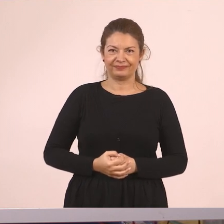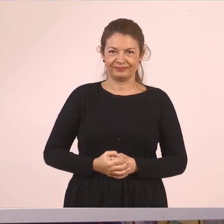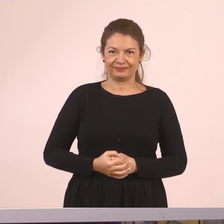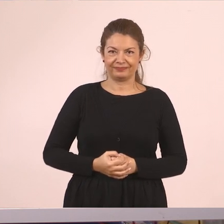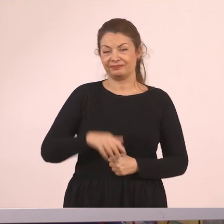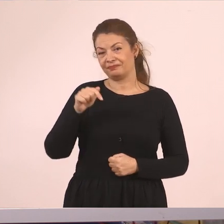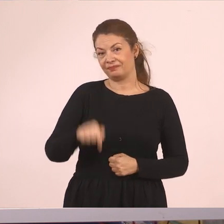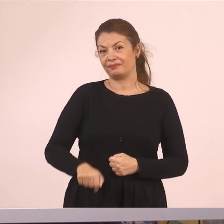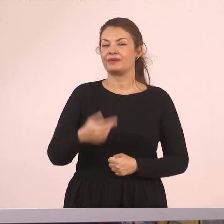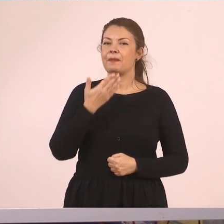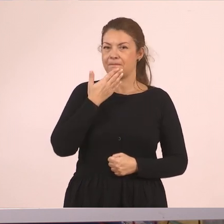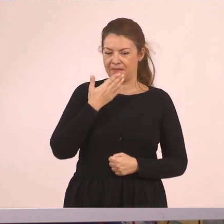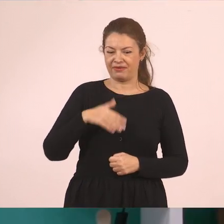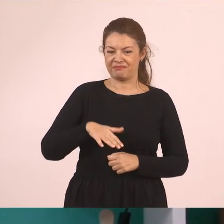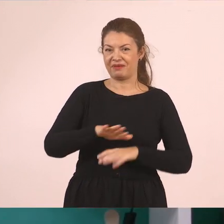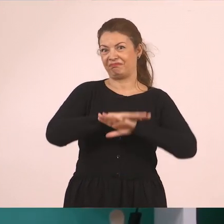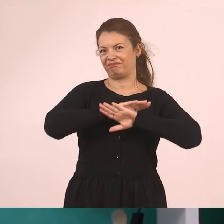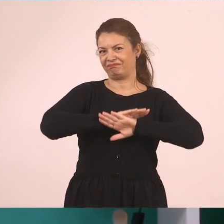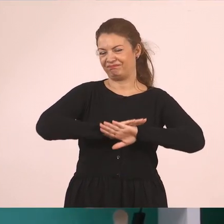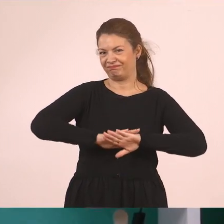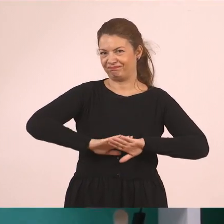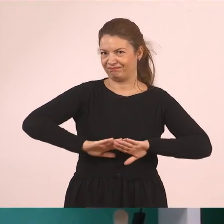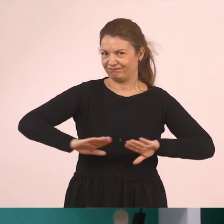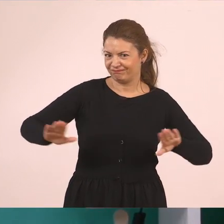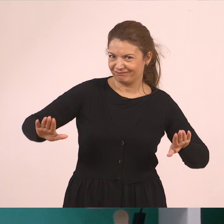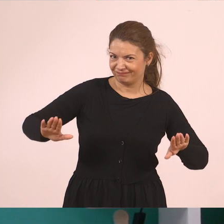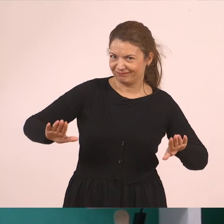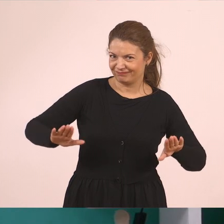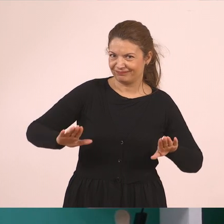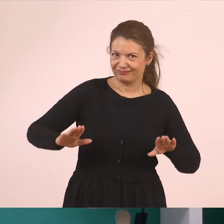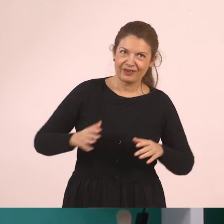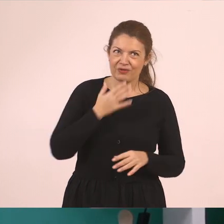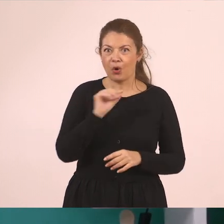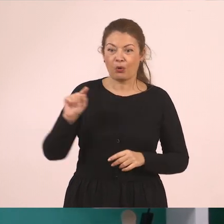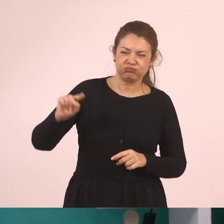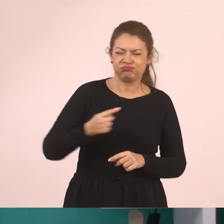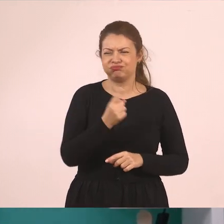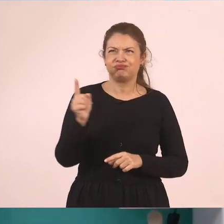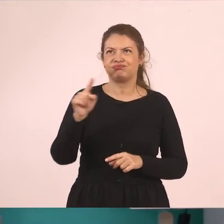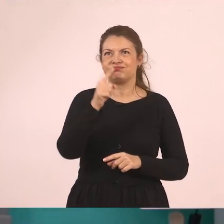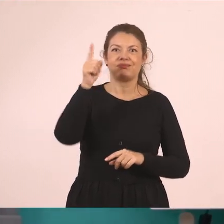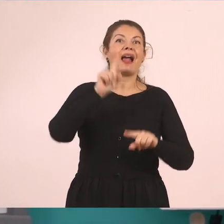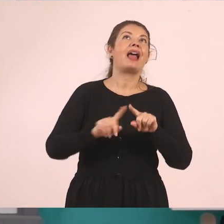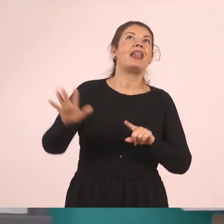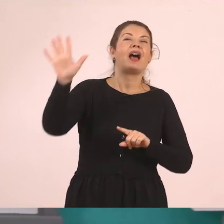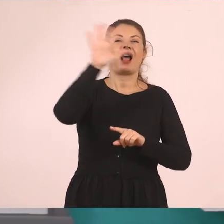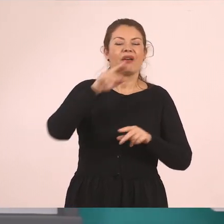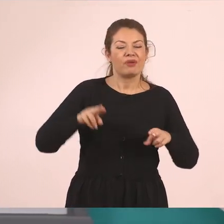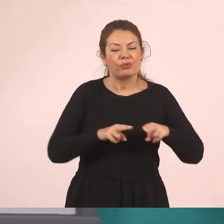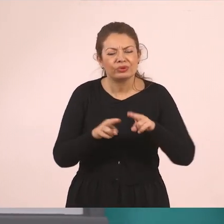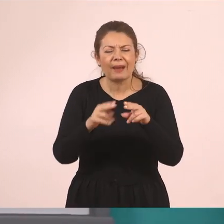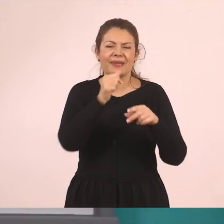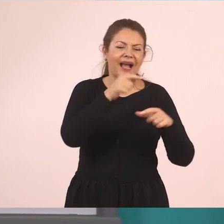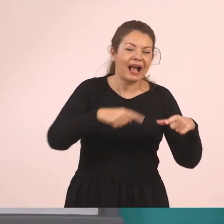Εδώ λοιπόν παιδιά κάπου ολοκληρώνεται η μεγάλη μας περιήγηση στα ποτάμια και τις λίμνες της Ελλάδας.